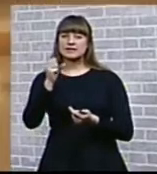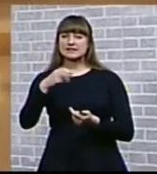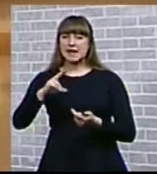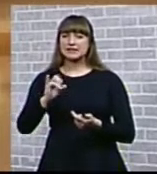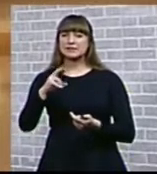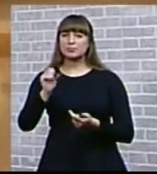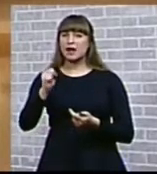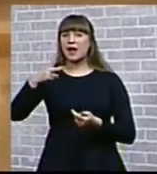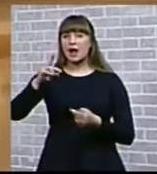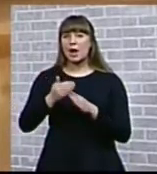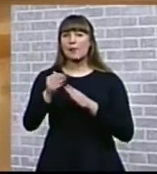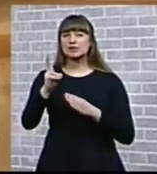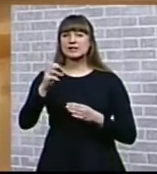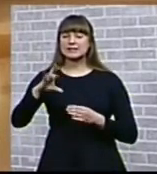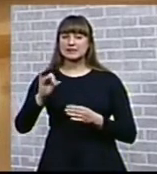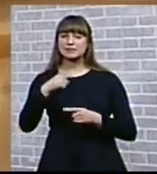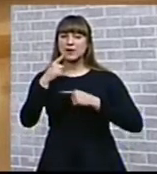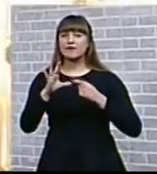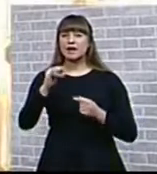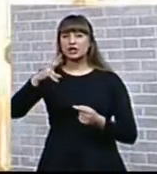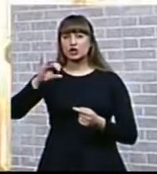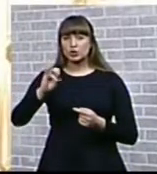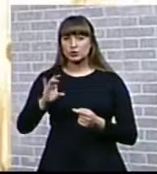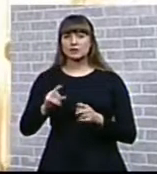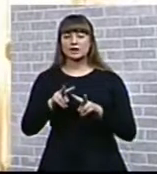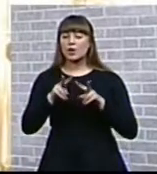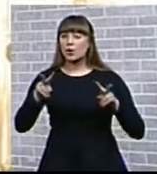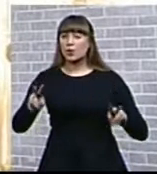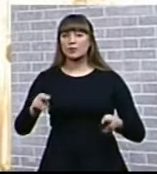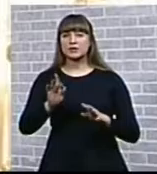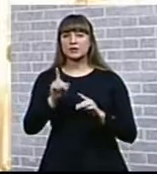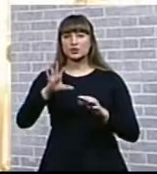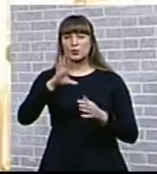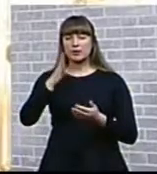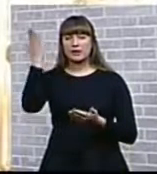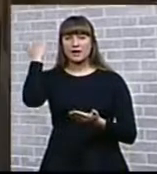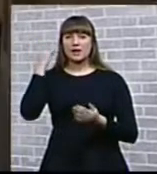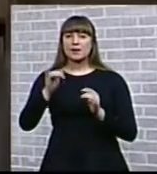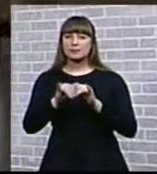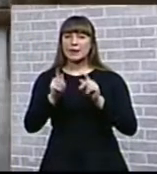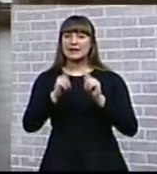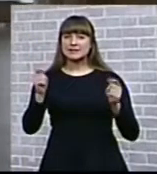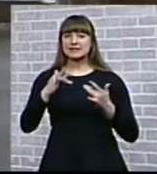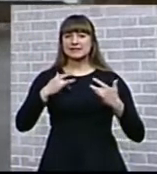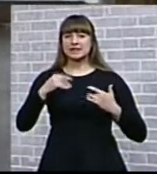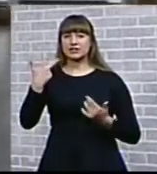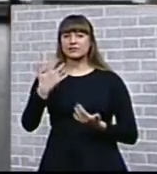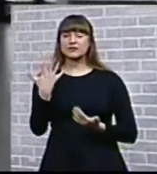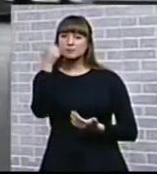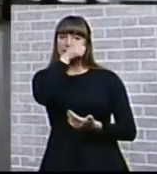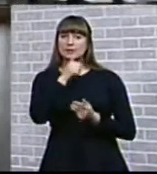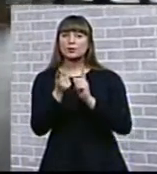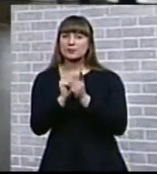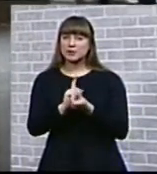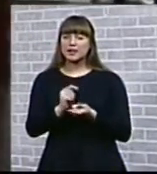ампир а-ля поздний классицизм. Говорят, иллюстрию копия тех, что висели при открытии театра в 1935-м. Единственное, что меняет световое решение